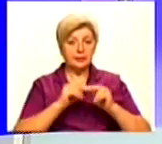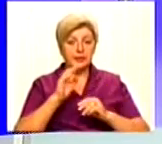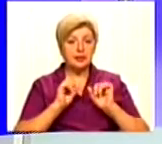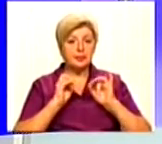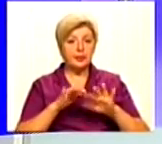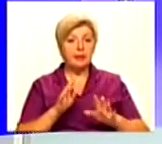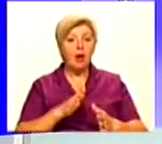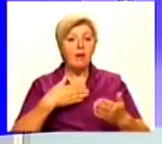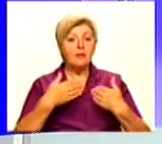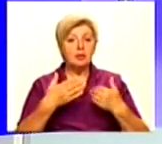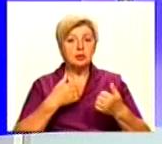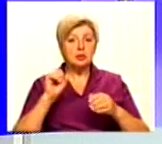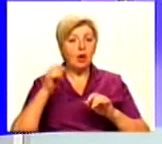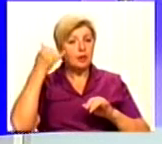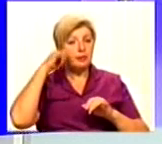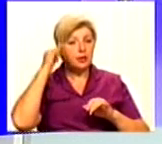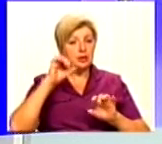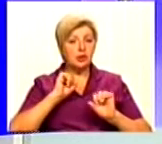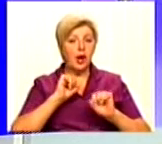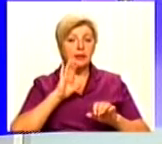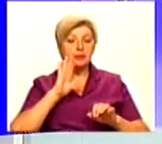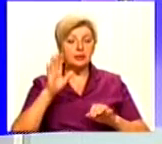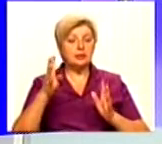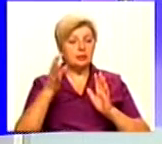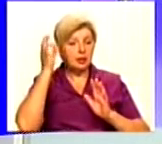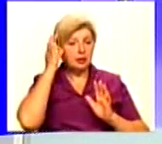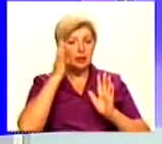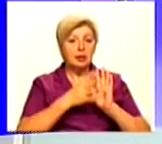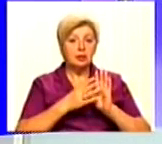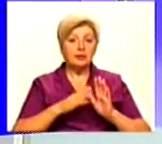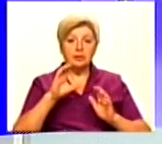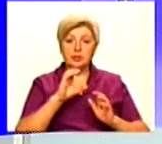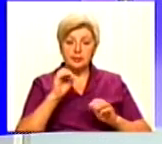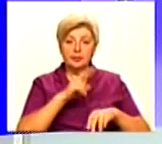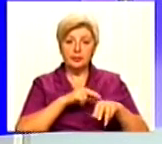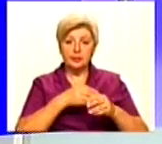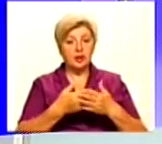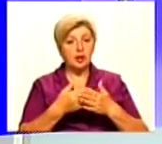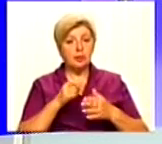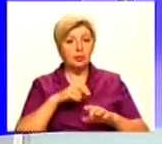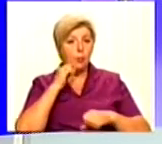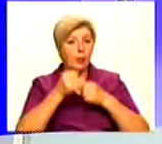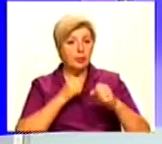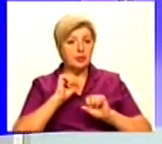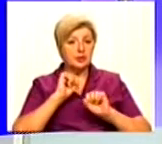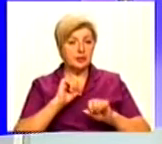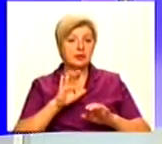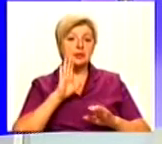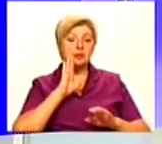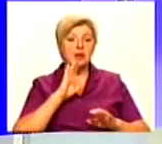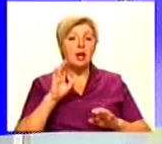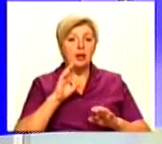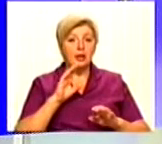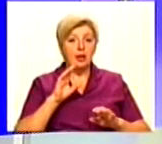відносно Криворізької адвокатки. Нагадаємо, 9 серпня правоохоронці нібито побили захисницю Оксану Рагозіну. Про це